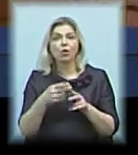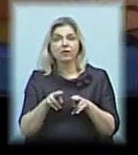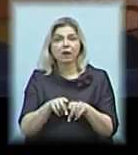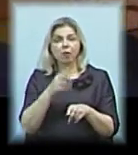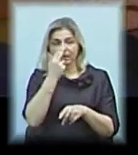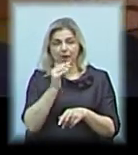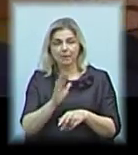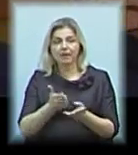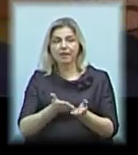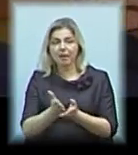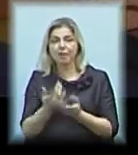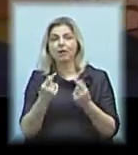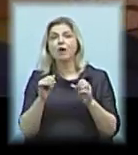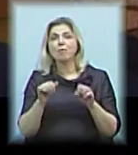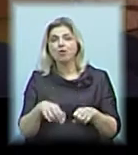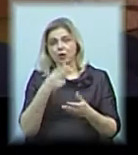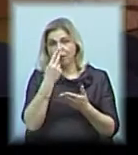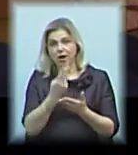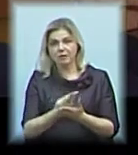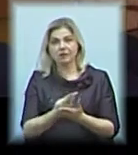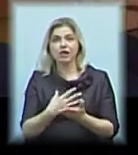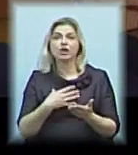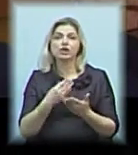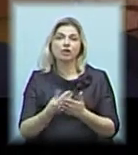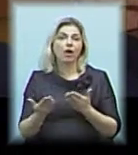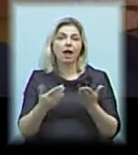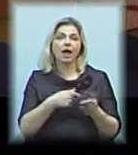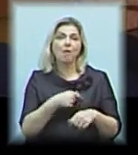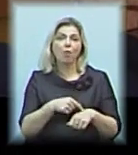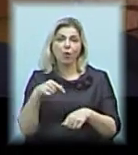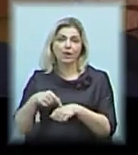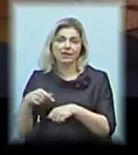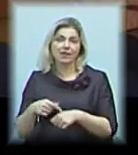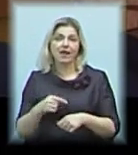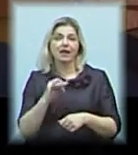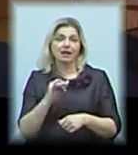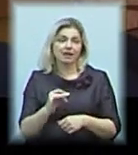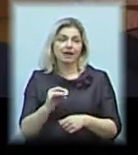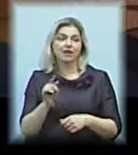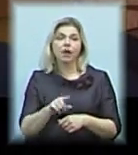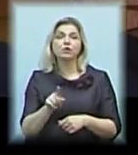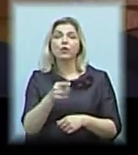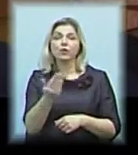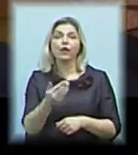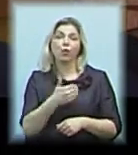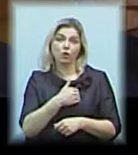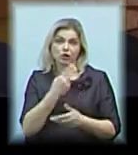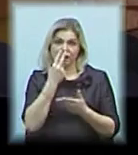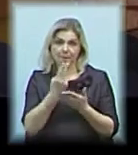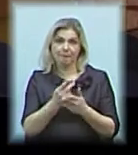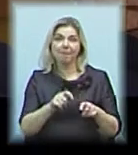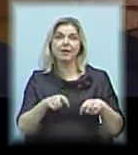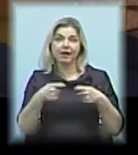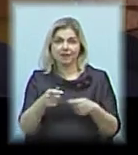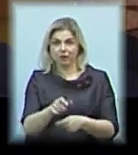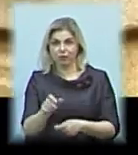незвичний напрямок, де можна взагалі показувати свої якісь емоції, свої почуття і те, що ти хочеш передати взагалі людям